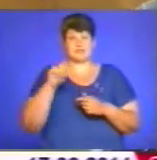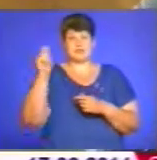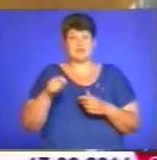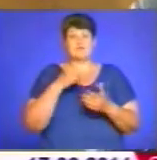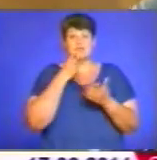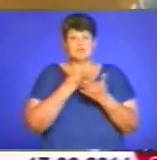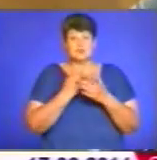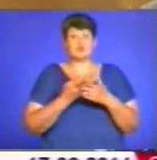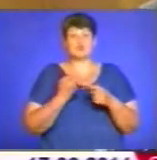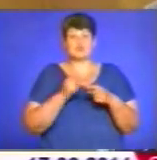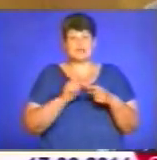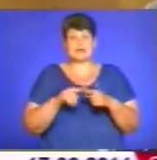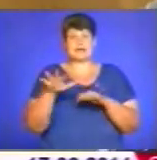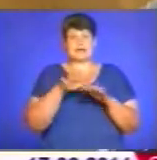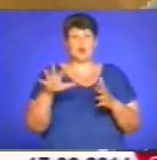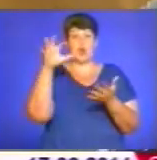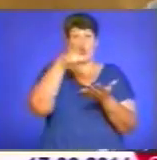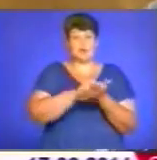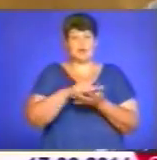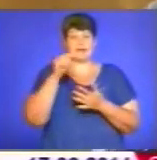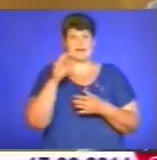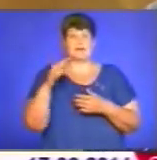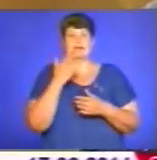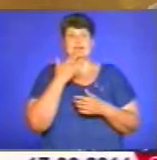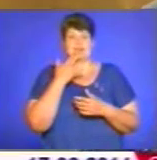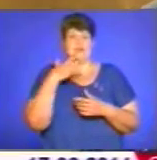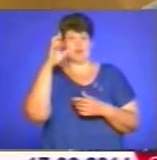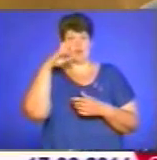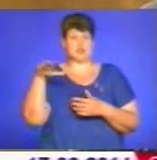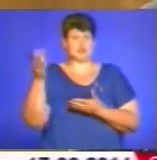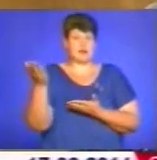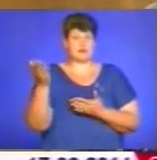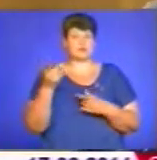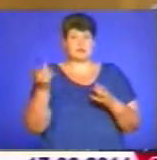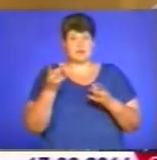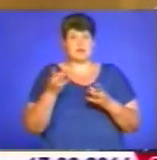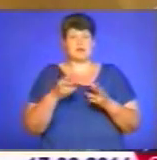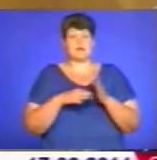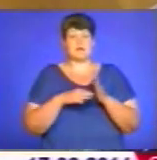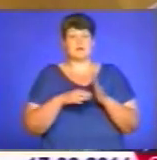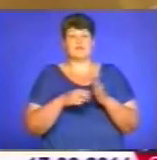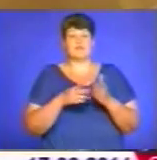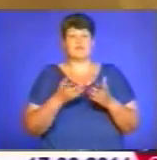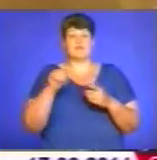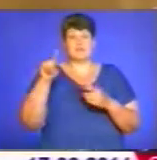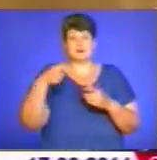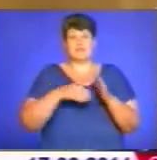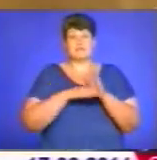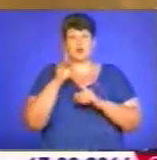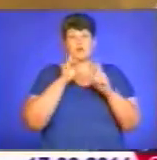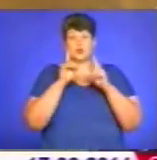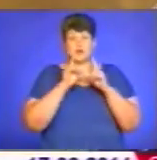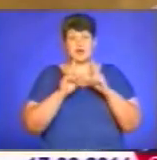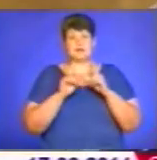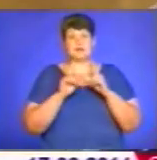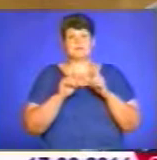окуповані іноземною державою. І треба вимагати від Верховної Ради визнання цих територій окупованими. І ввести війну не